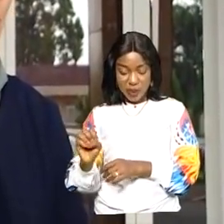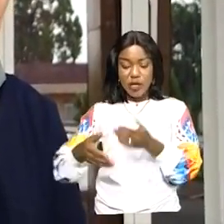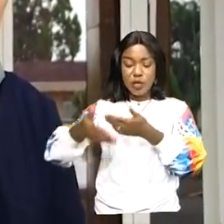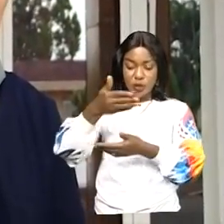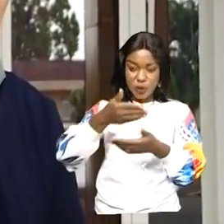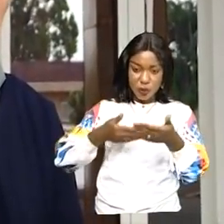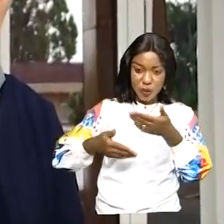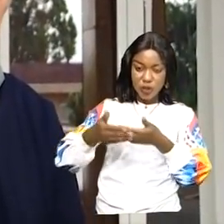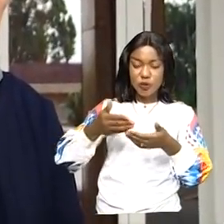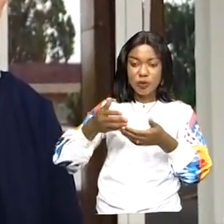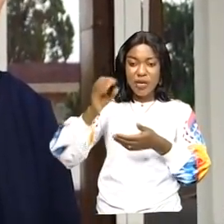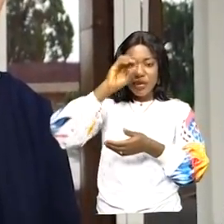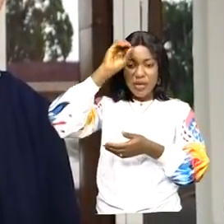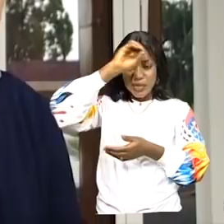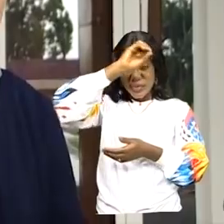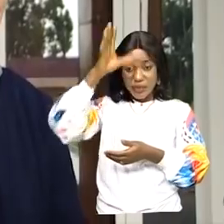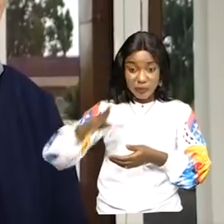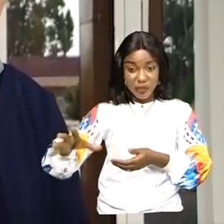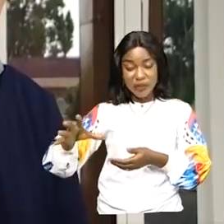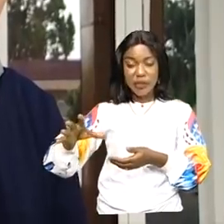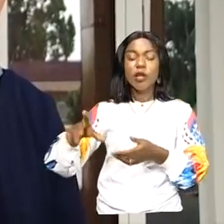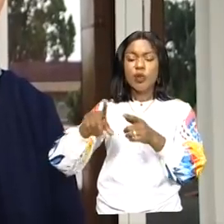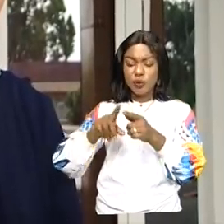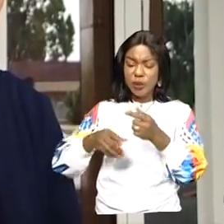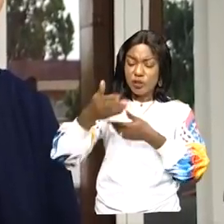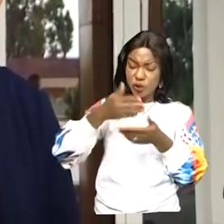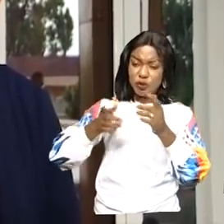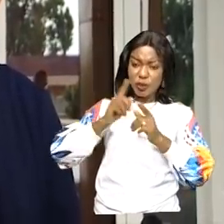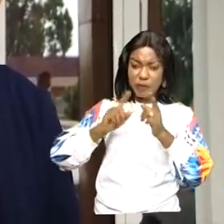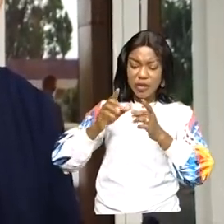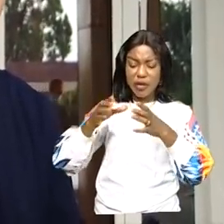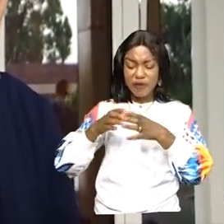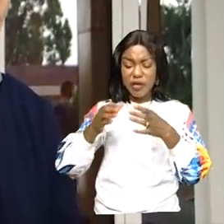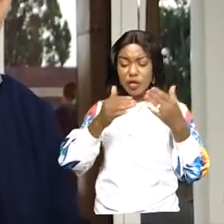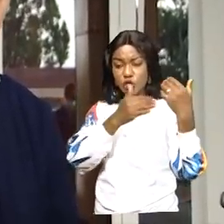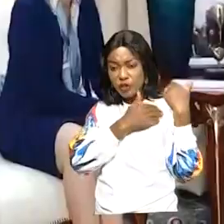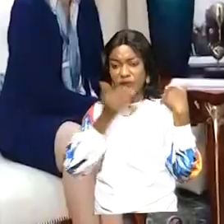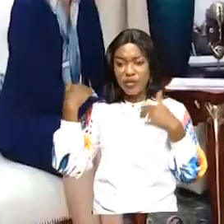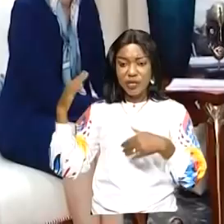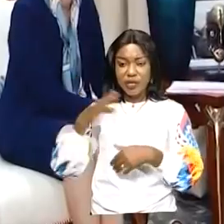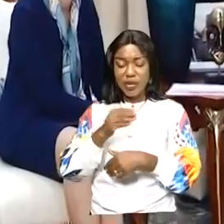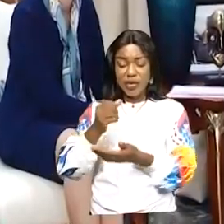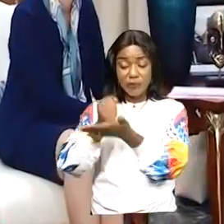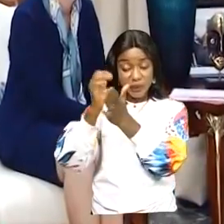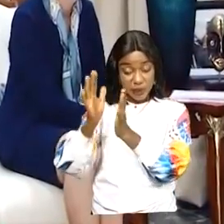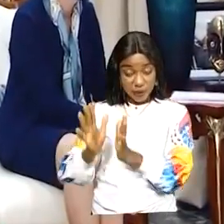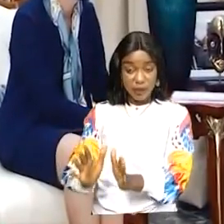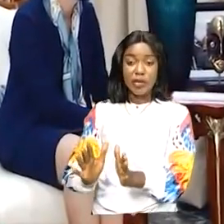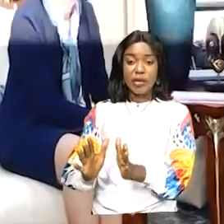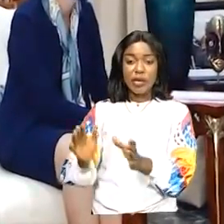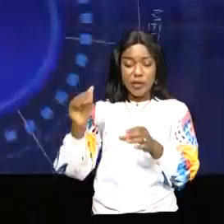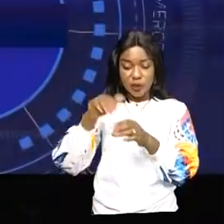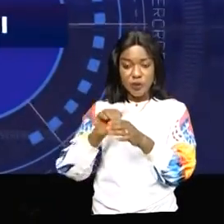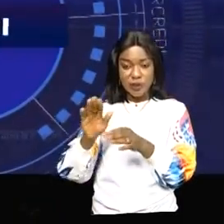autant des questions qui ont été aussi débattues par le choix de l'État avec la diplomate britannique au cours de cette